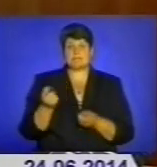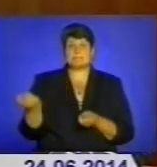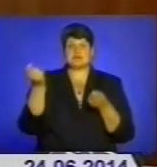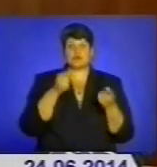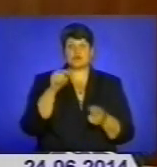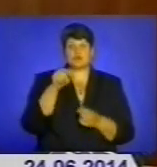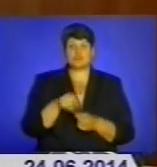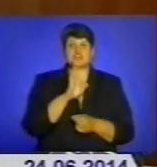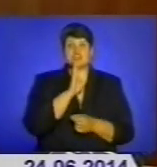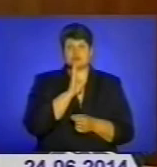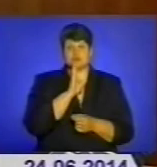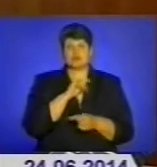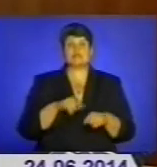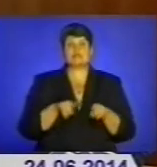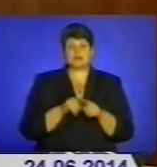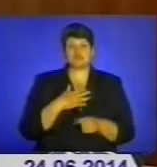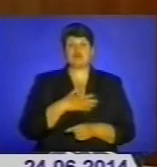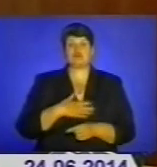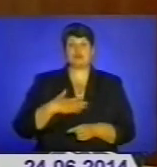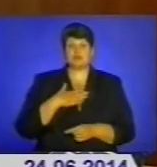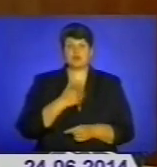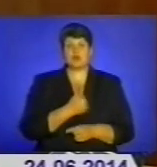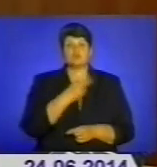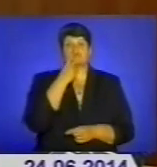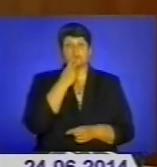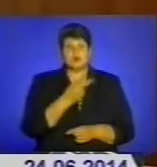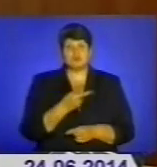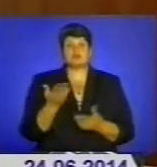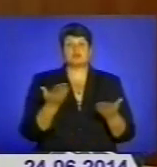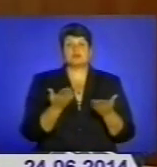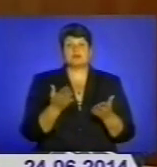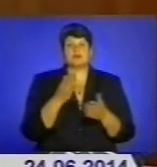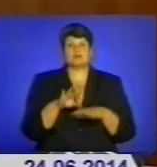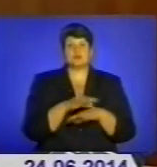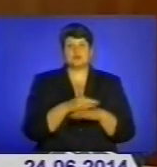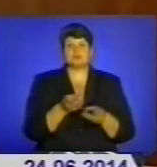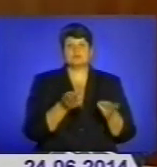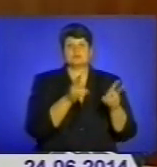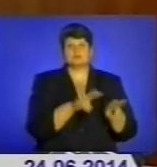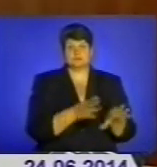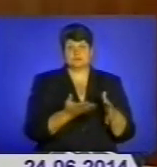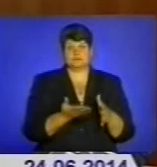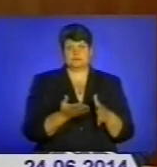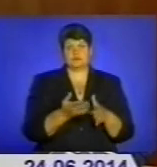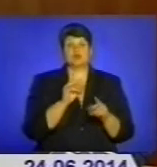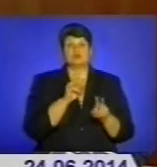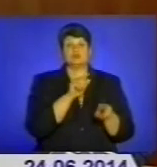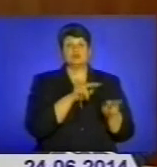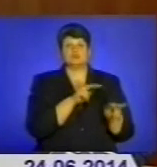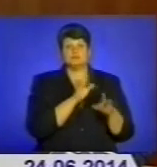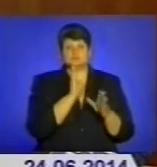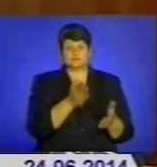сюди жінку, тому що вони так само хвилюються, вони хочуть бачити, де вони дружину з дітками поселили, хто ними буде